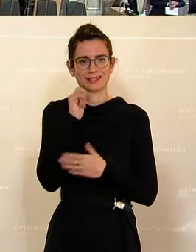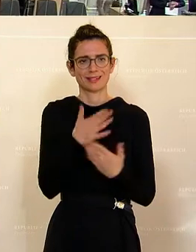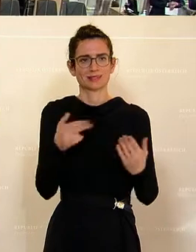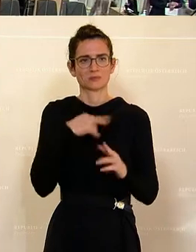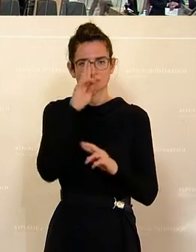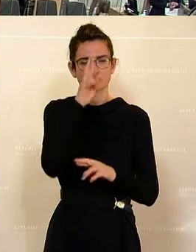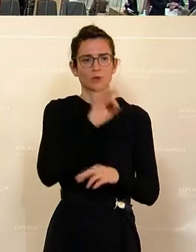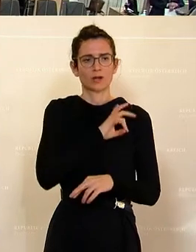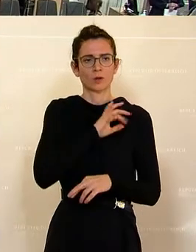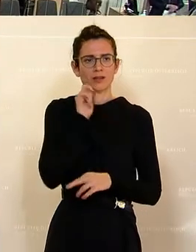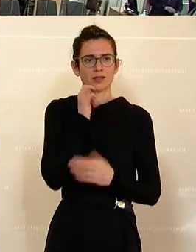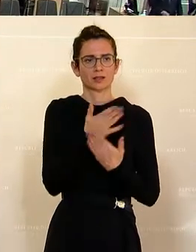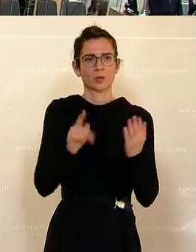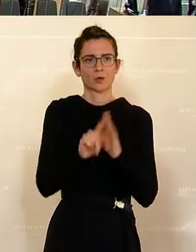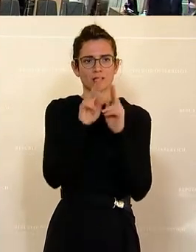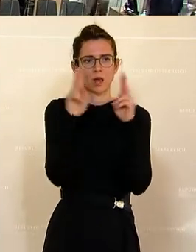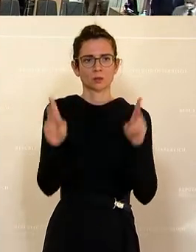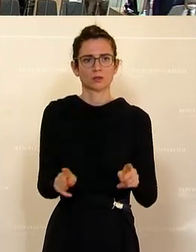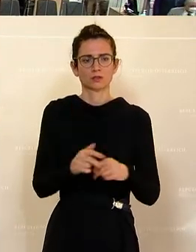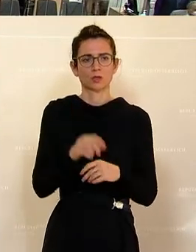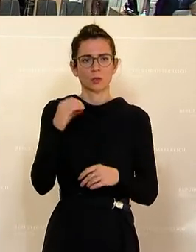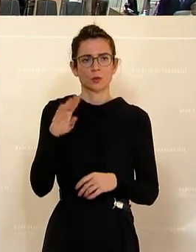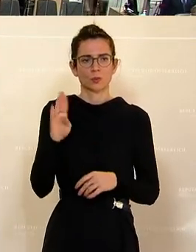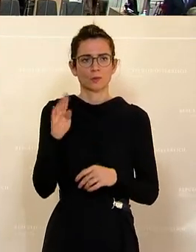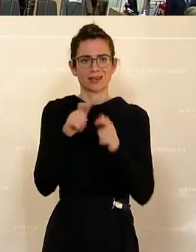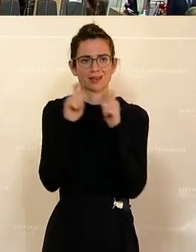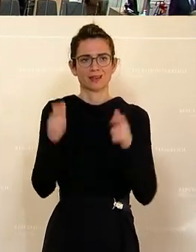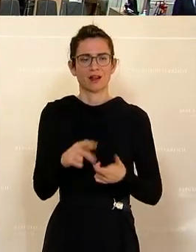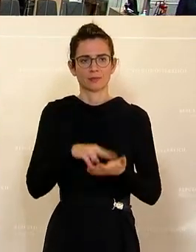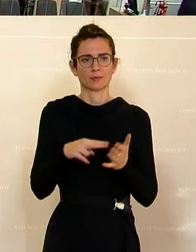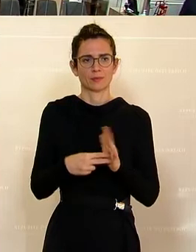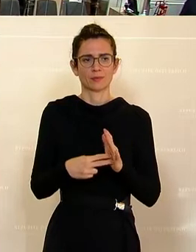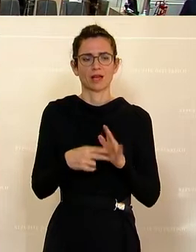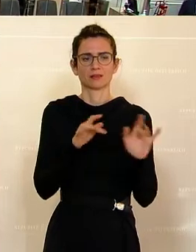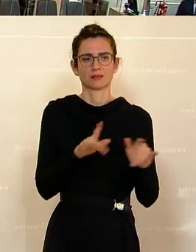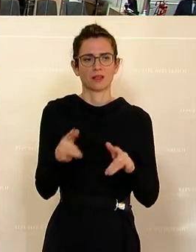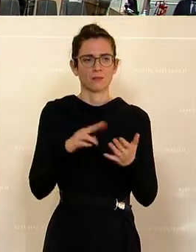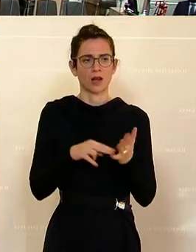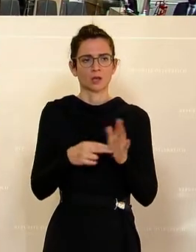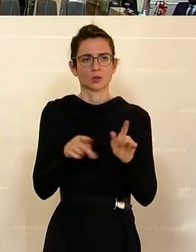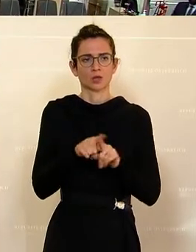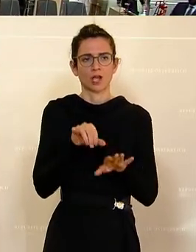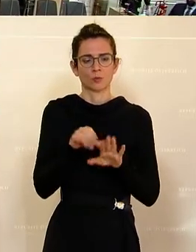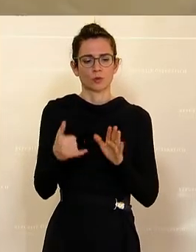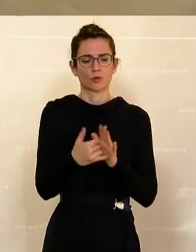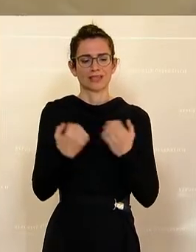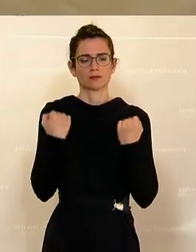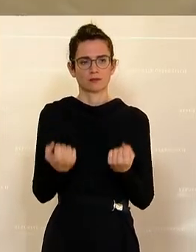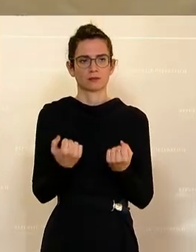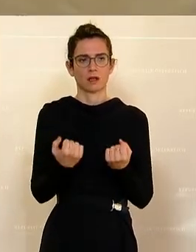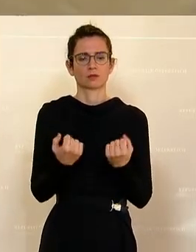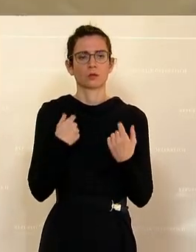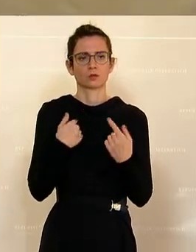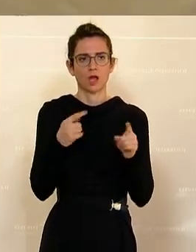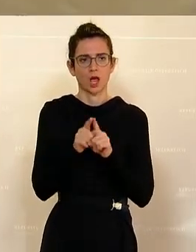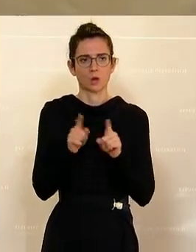Zu Wort gemeldet ist der Abgeordnete Hermann Gahr von der ÖVP. Der-Rahmenplan gibt uns Planungs und Projektsicherheit. Und ich glaube, es